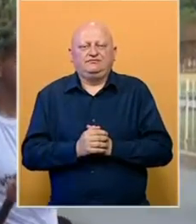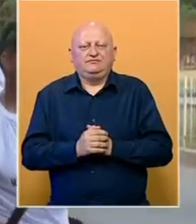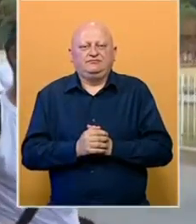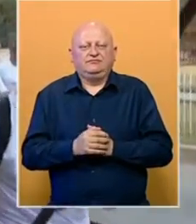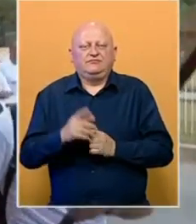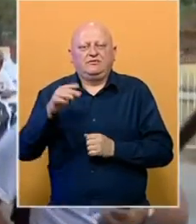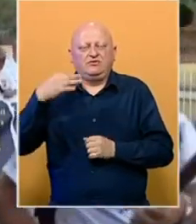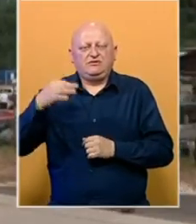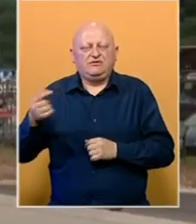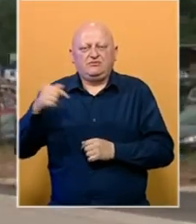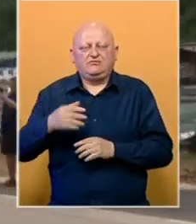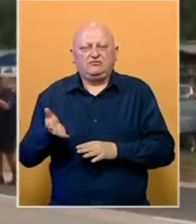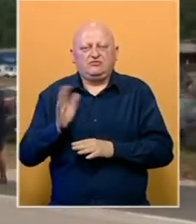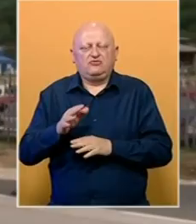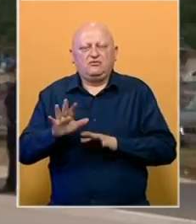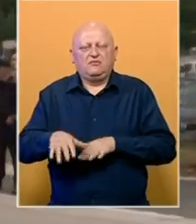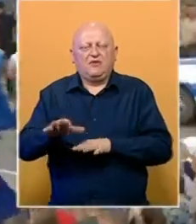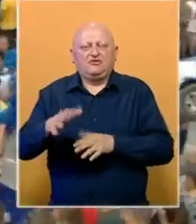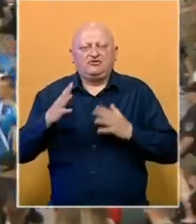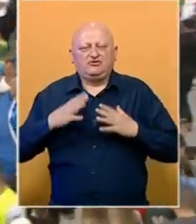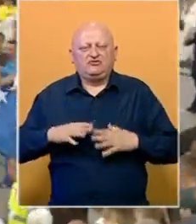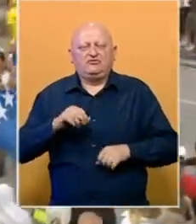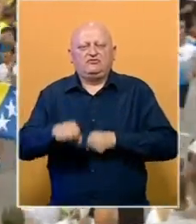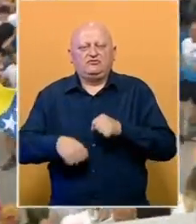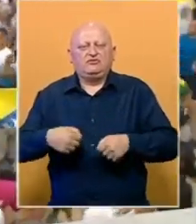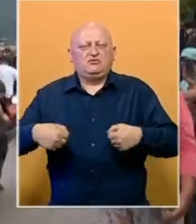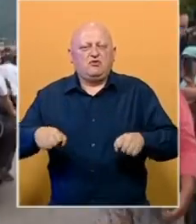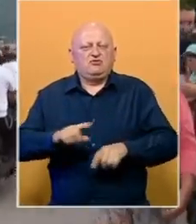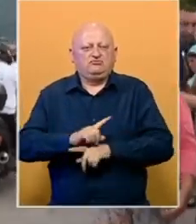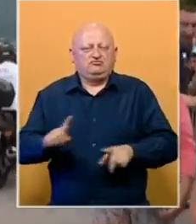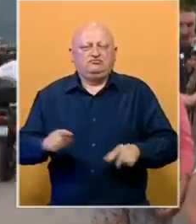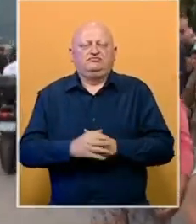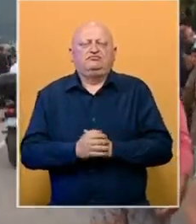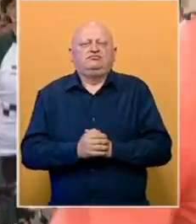U potočvare stigli učesnici Marša Mira, ultramaratonci, motociklisti i biciklisti.